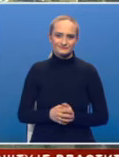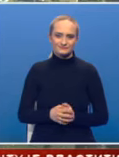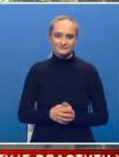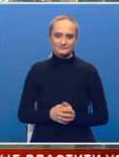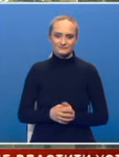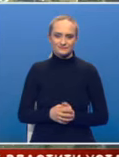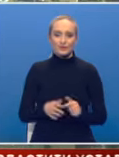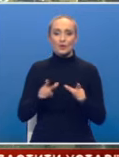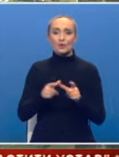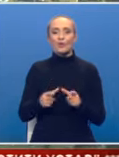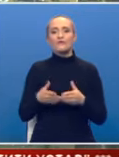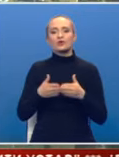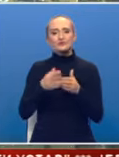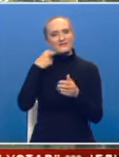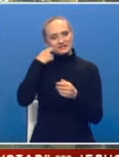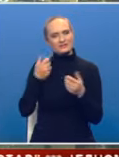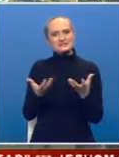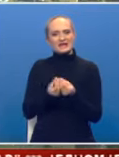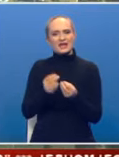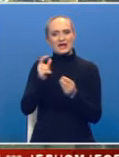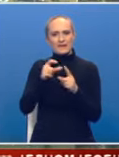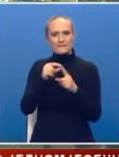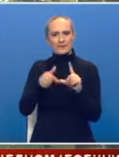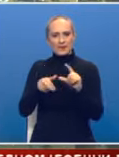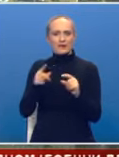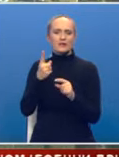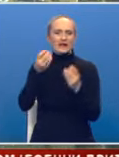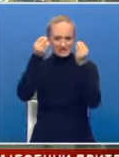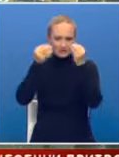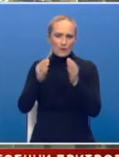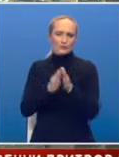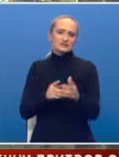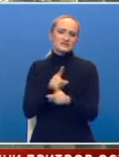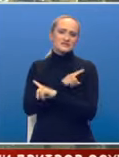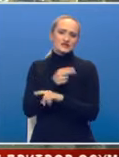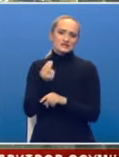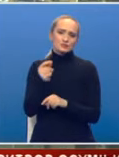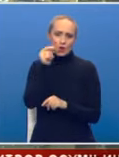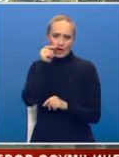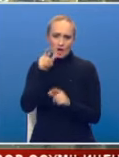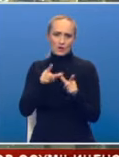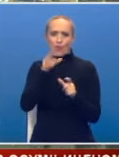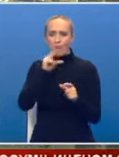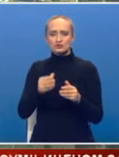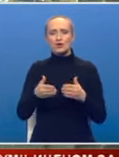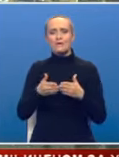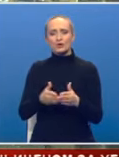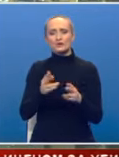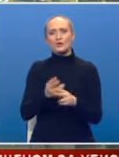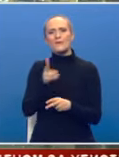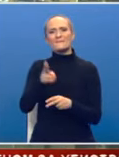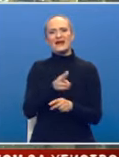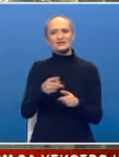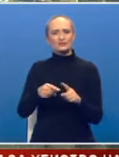U Brodskoj mjesnoj zajednici RIT jednom od simbola početka stradanja srpskog naroda u opštini Brod služen je